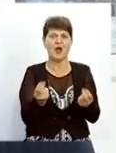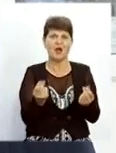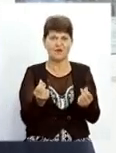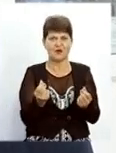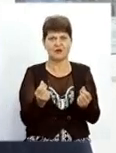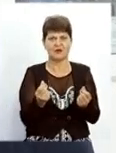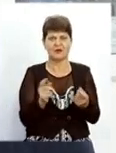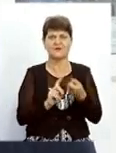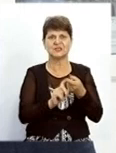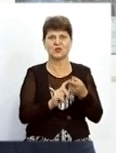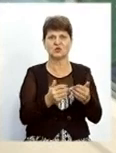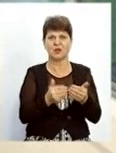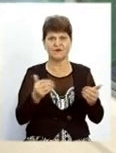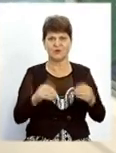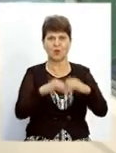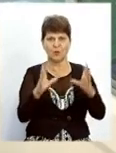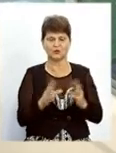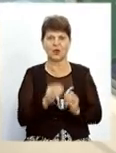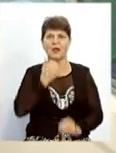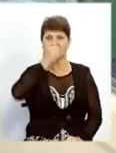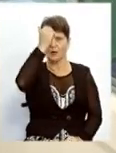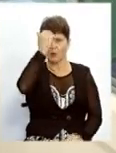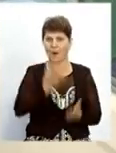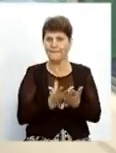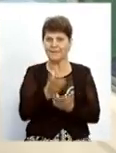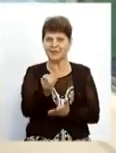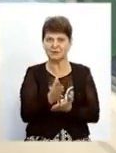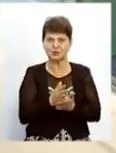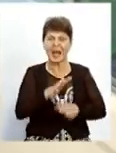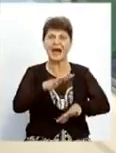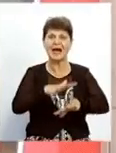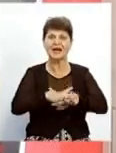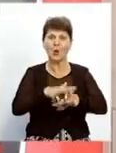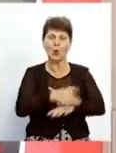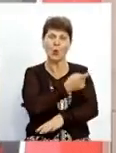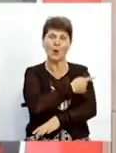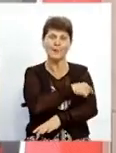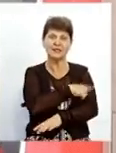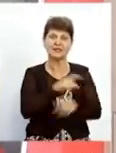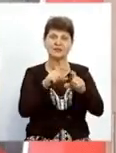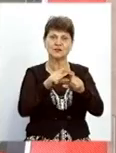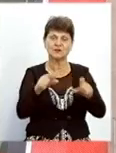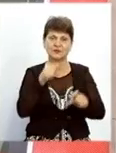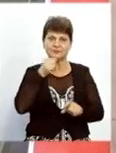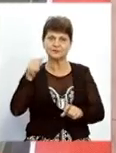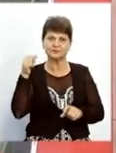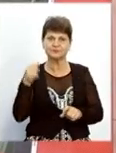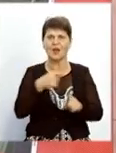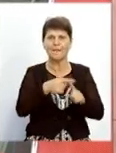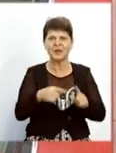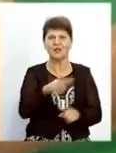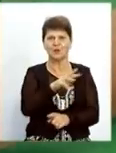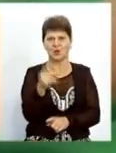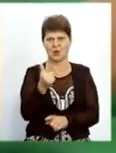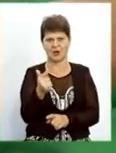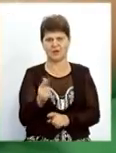теж сягає в залежності від обсягу. Завдяки платним послугам на рахунок медичного закладу минулого року надійшло півмільйона гривень, додає головний лікар.